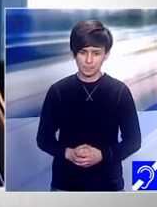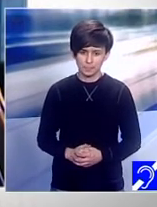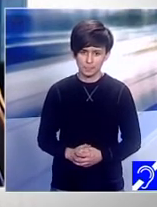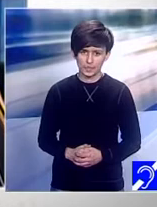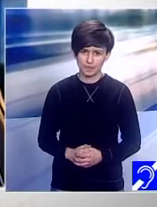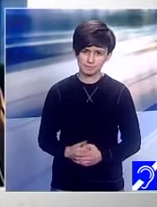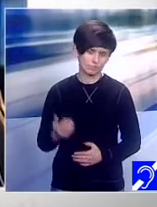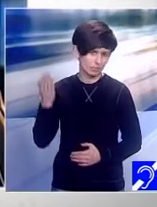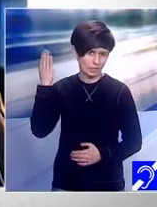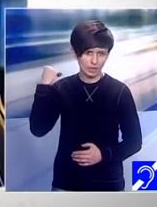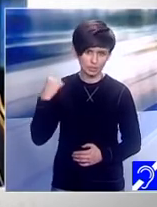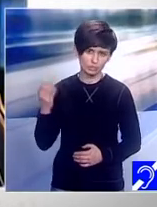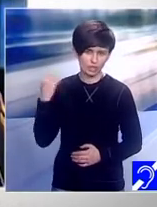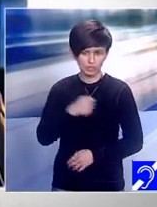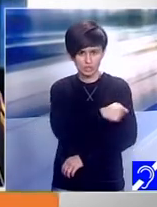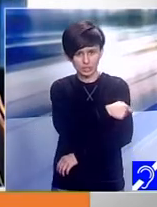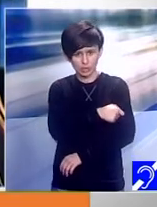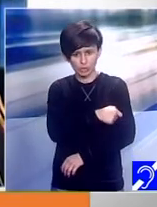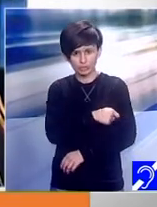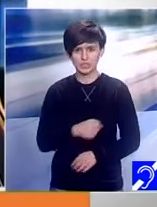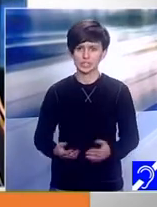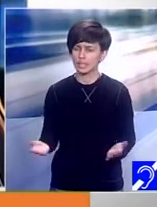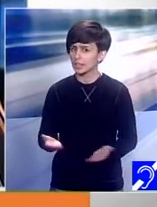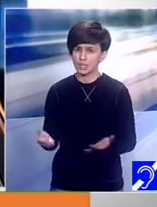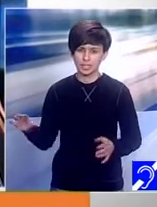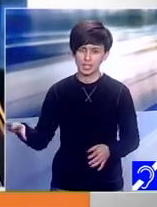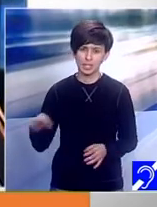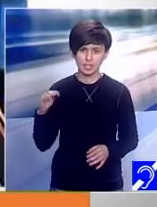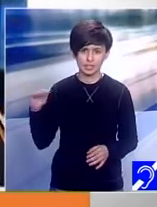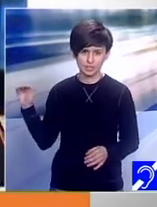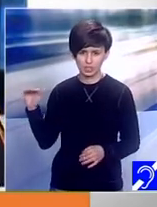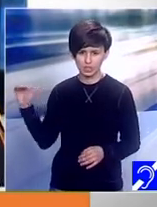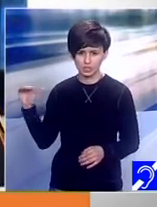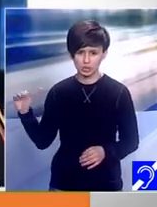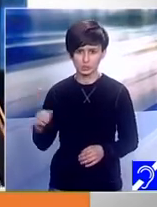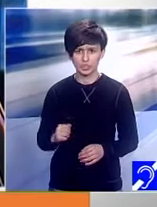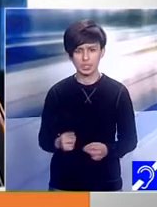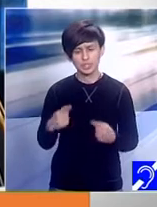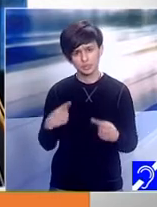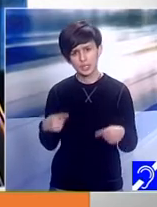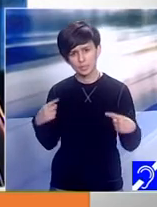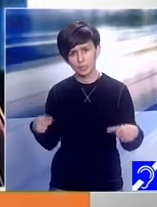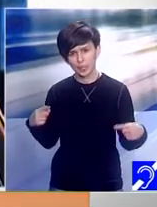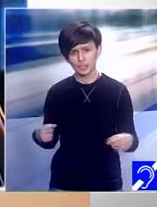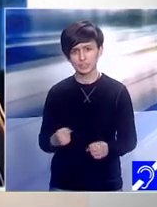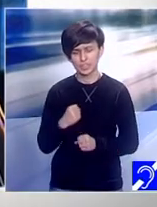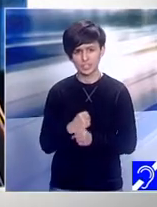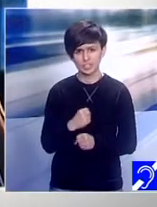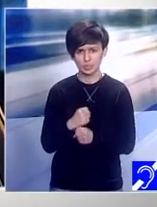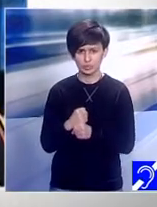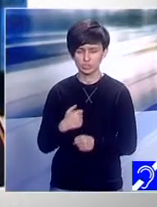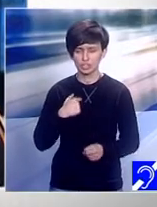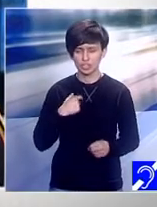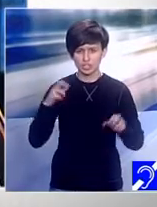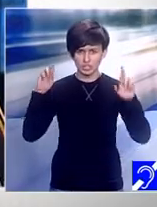comisie care alegea copii spre diferite meserii și am sperat că